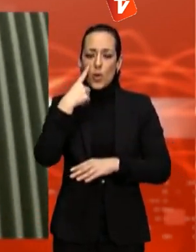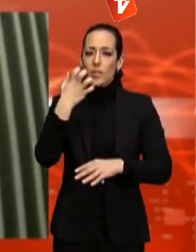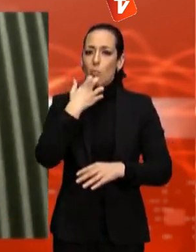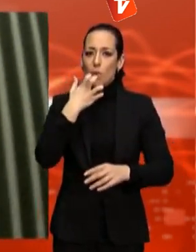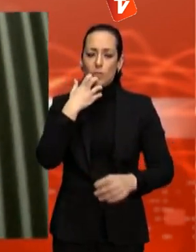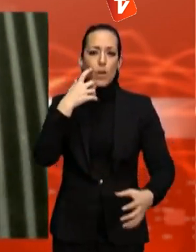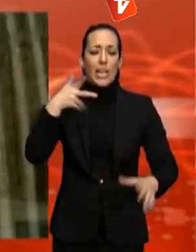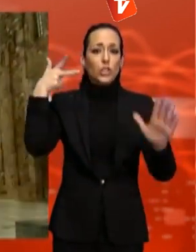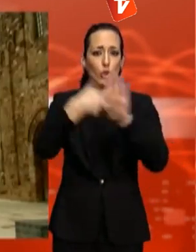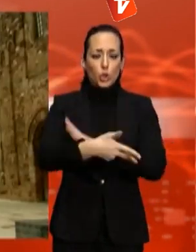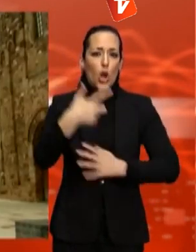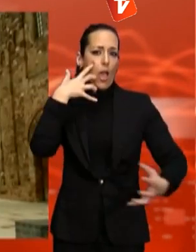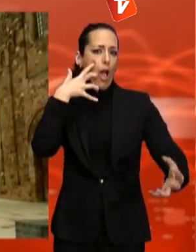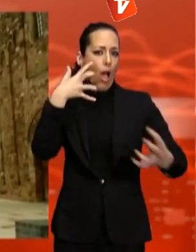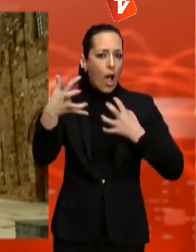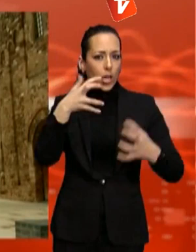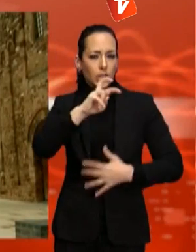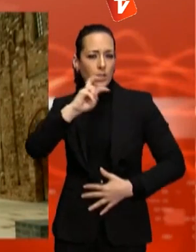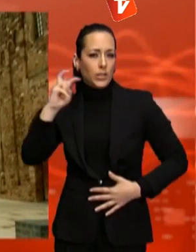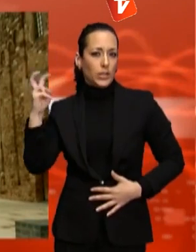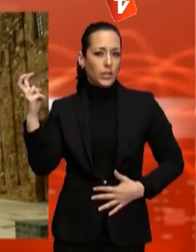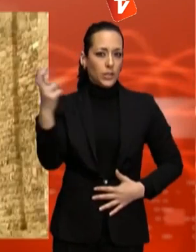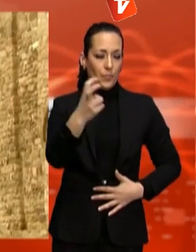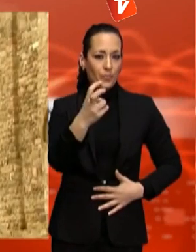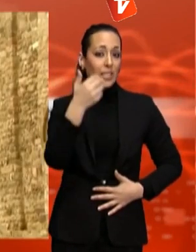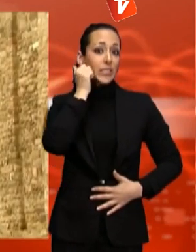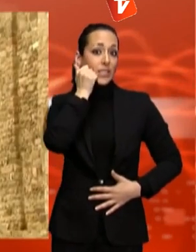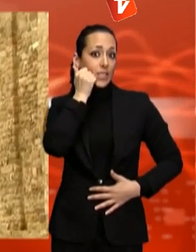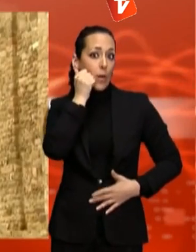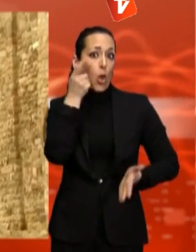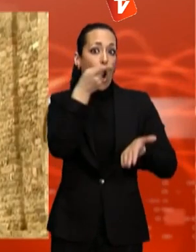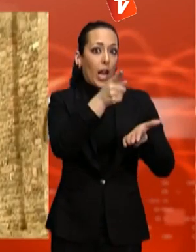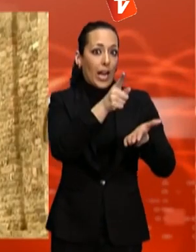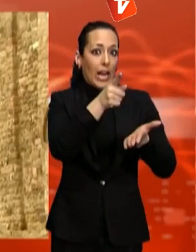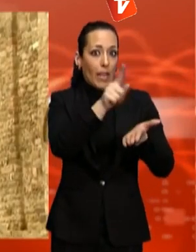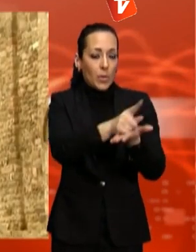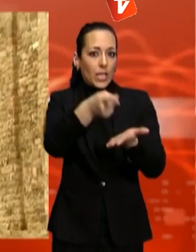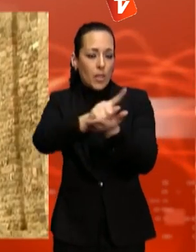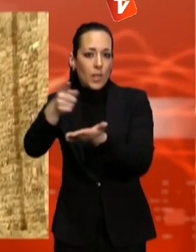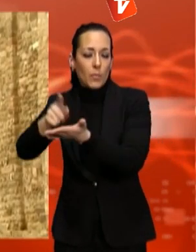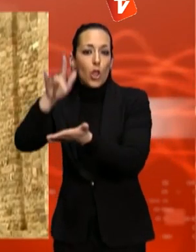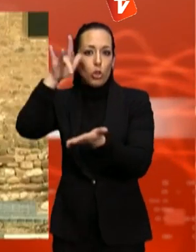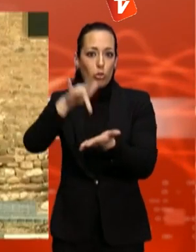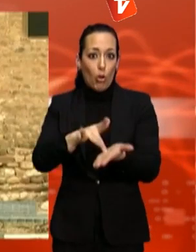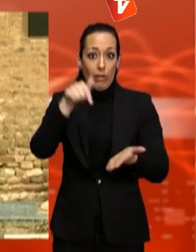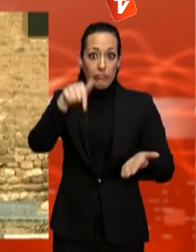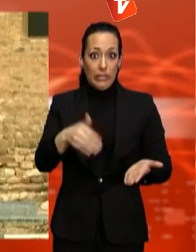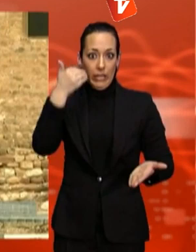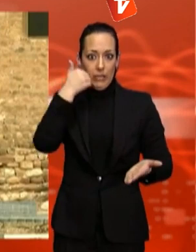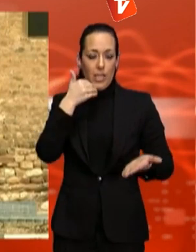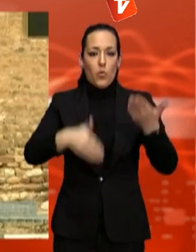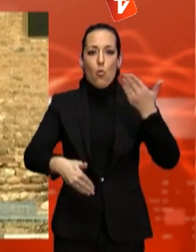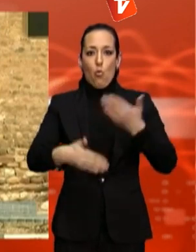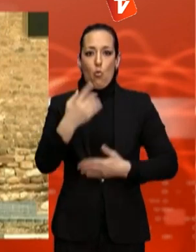'Europa que sortirà cada dissabte de mes, tret de l'agost. Excepcionalment, aquest diumenge està prevista la primera ruta. El